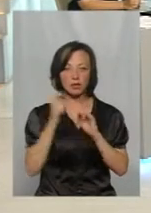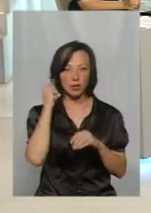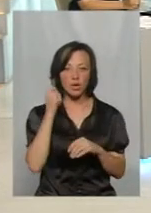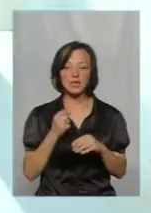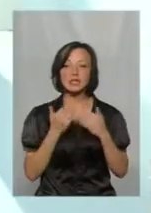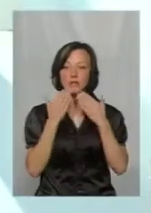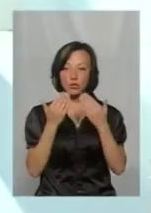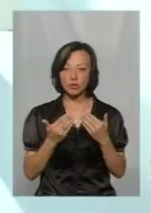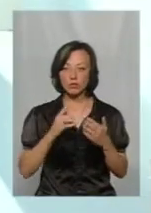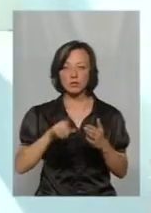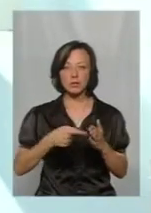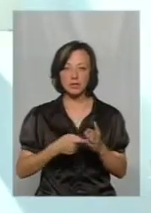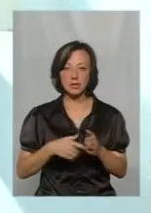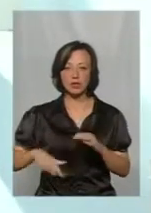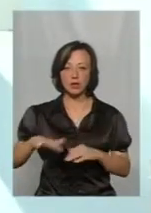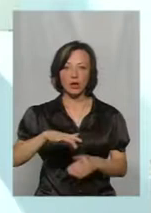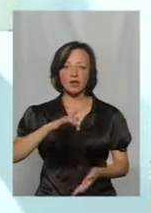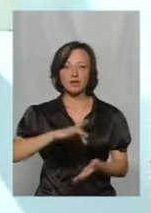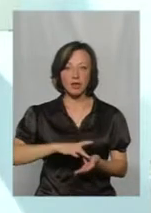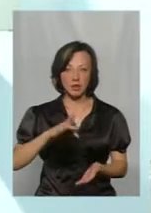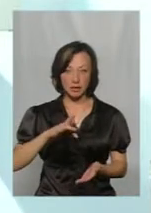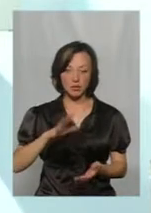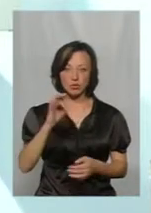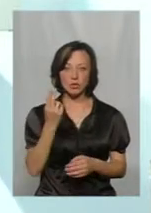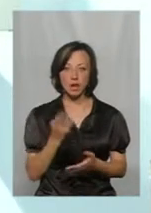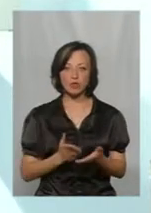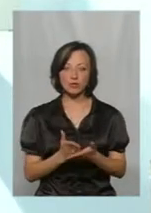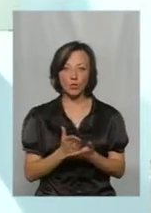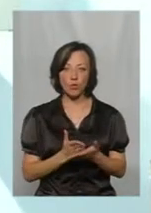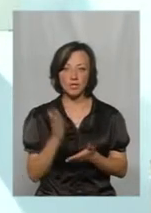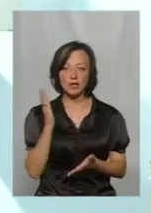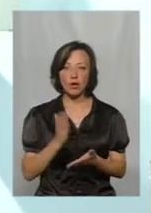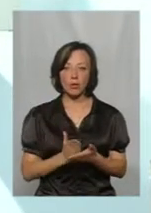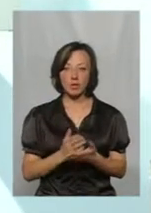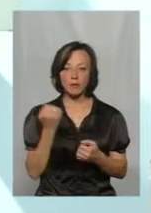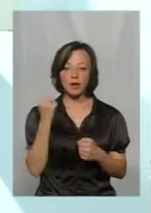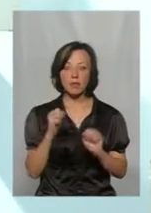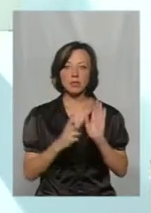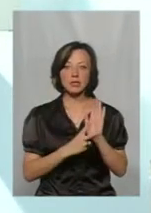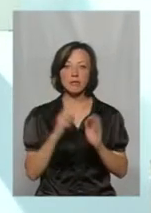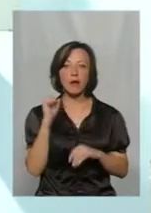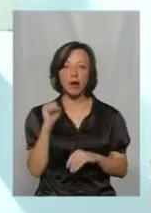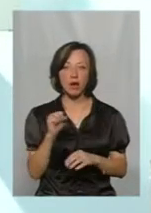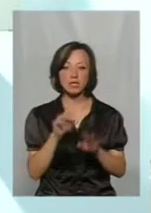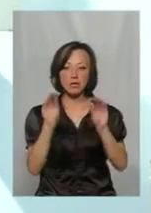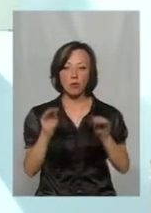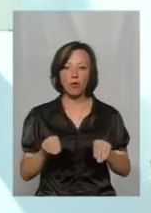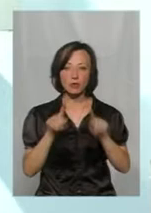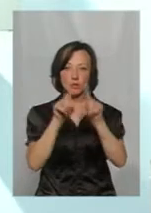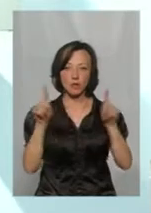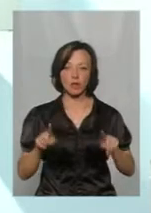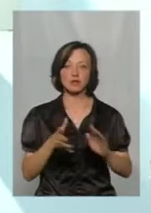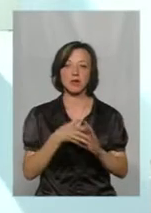Звернувшись в Хмельницький міський територіальний центр соціального обслуговування, який знаходиться перемоги 7А, заповнивши бланк